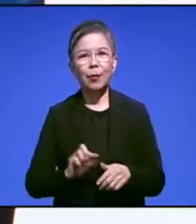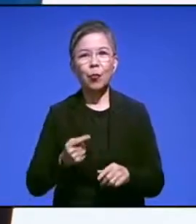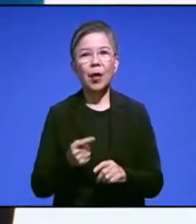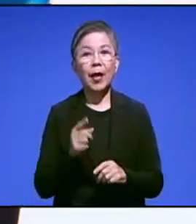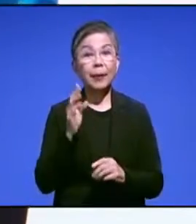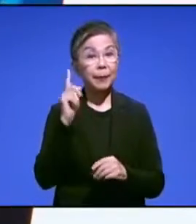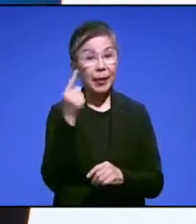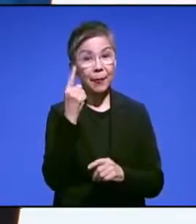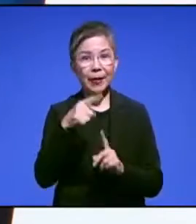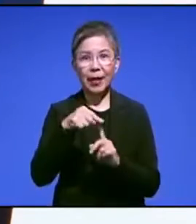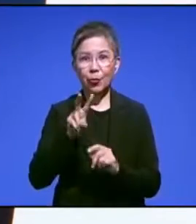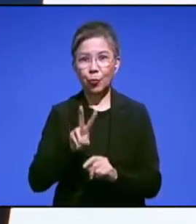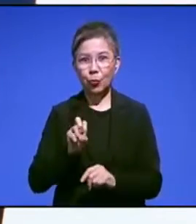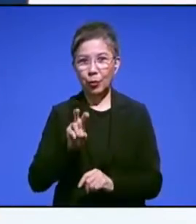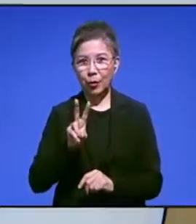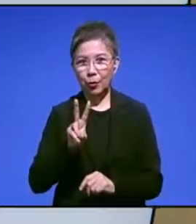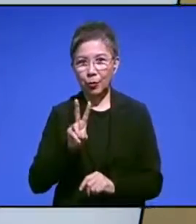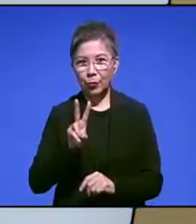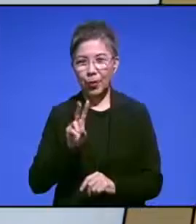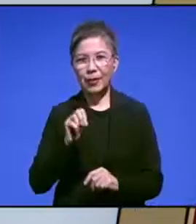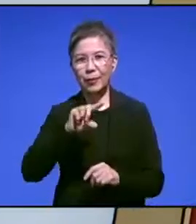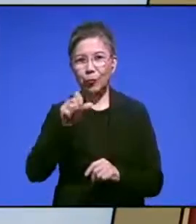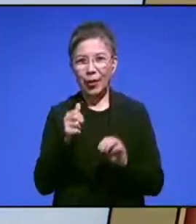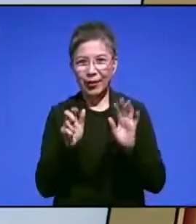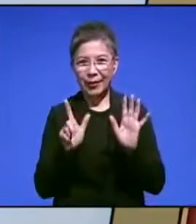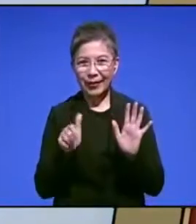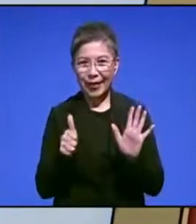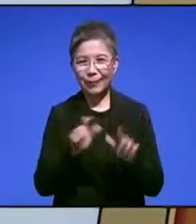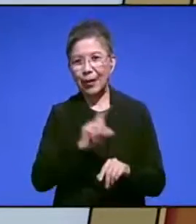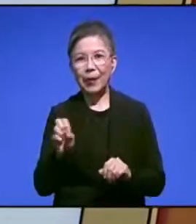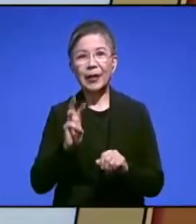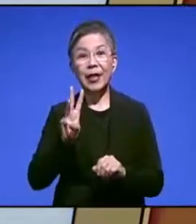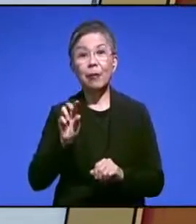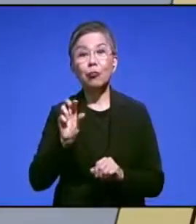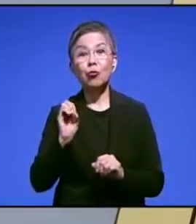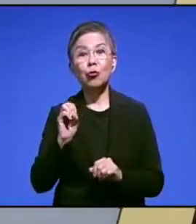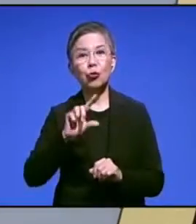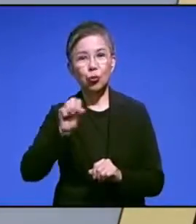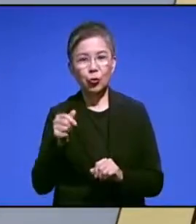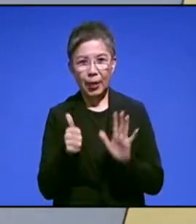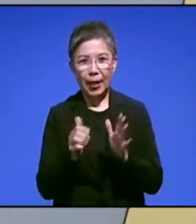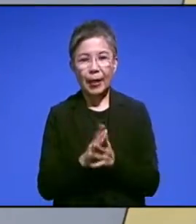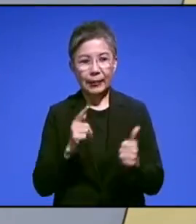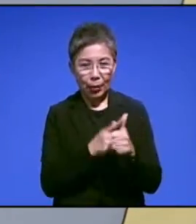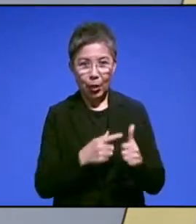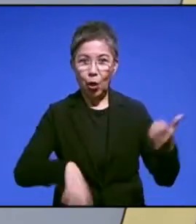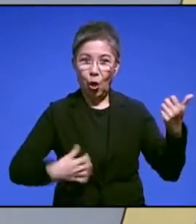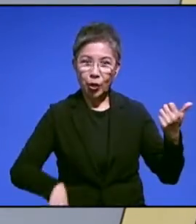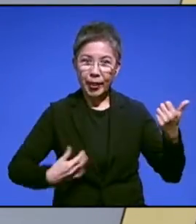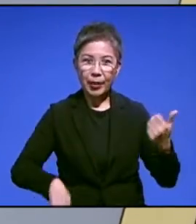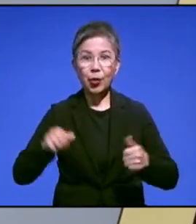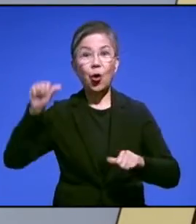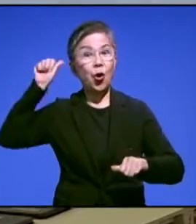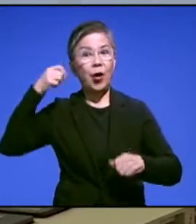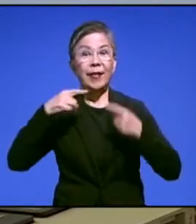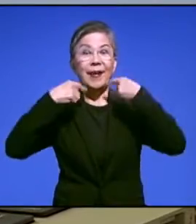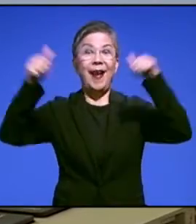hari pertama ulang tahun DKI, yaitu tanggal 22 Juni hingga 30 Juni. Di antaranya ada konser yang menghadirkan selebriti,